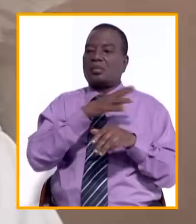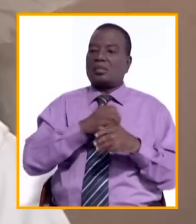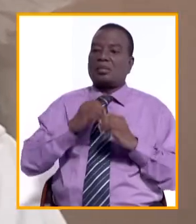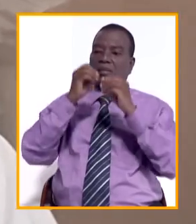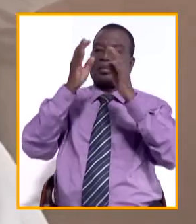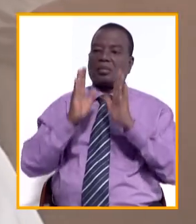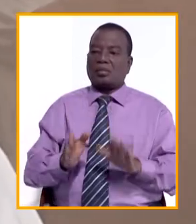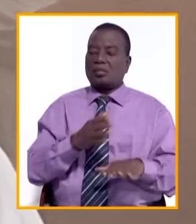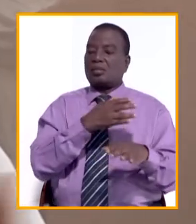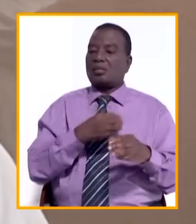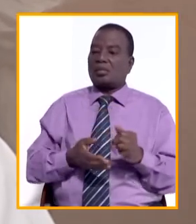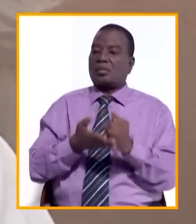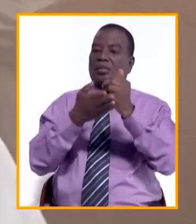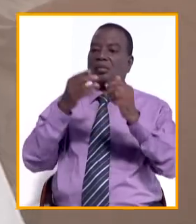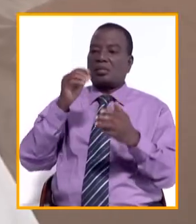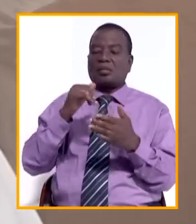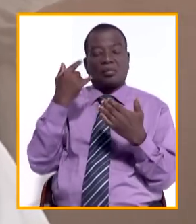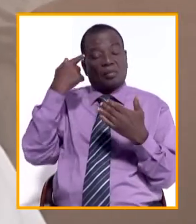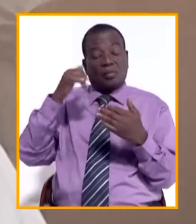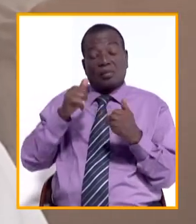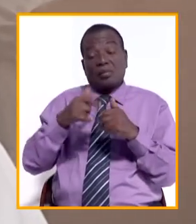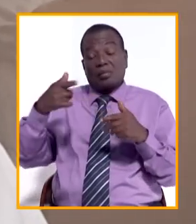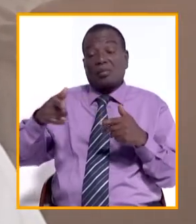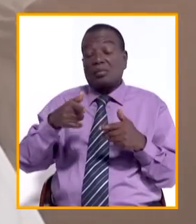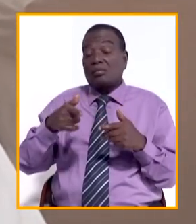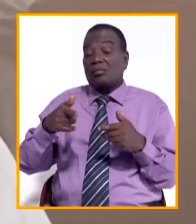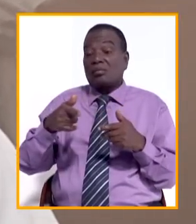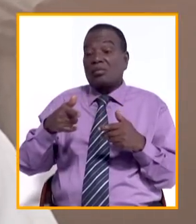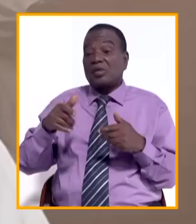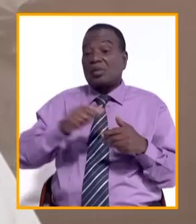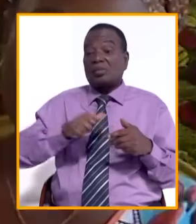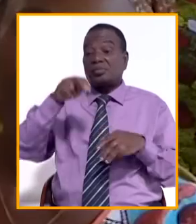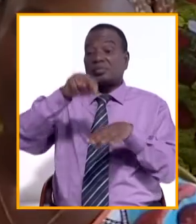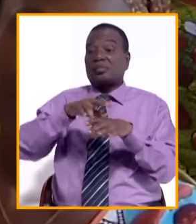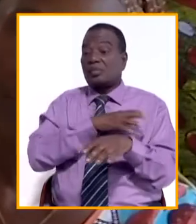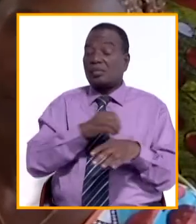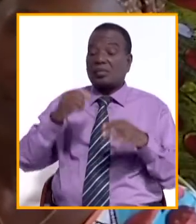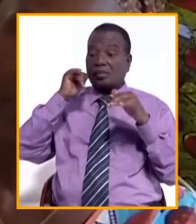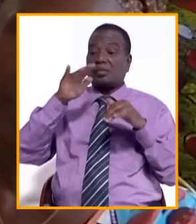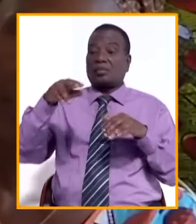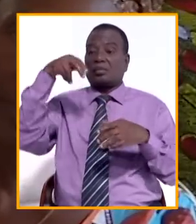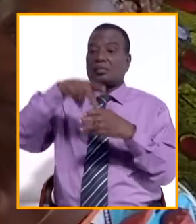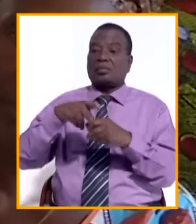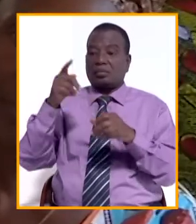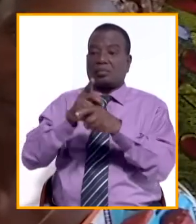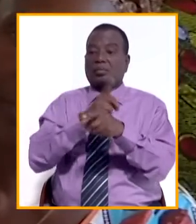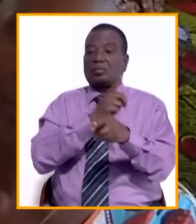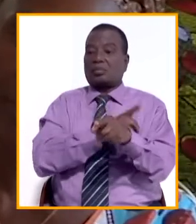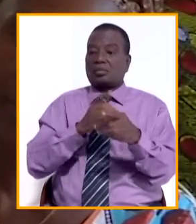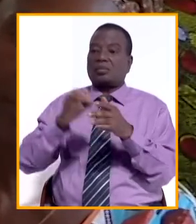donateur entend contribuer à sa manière à l'autonomisation de la femme et participer au développement de Fourna.